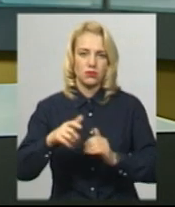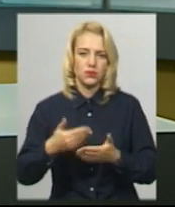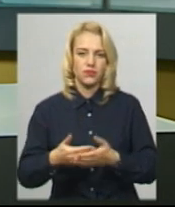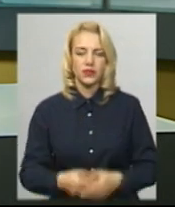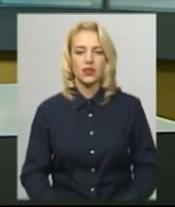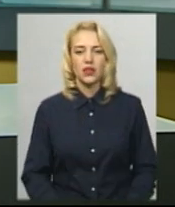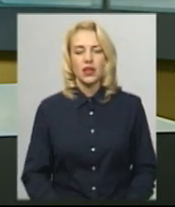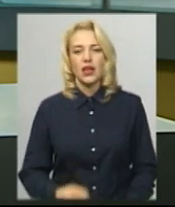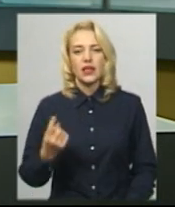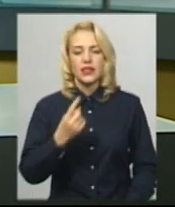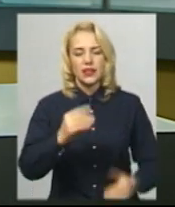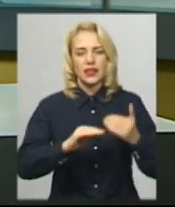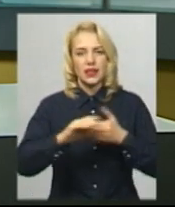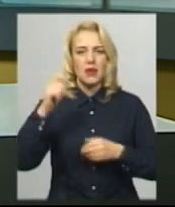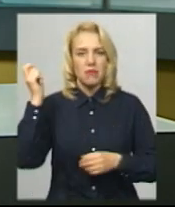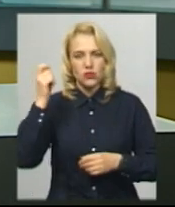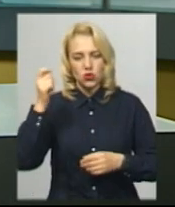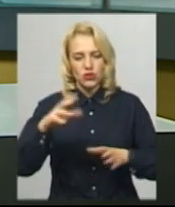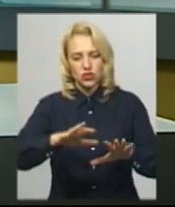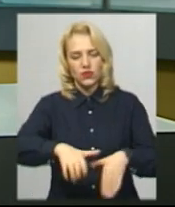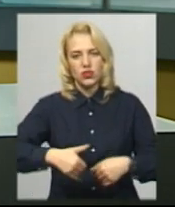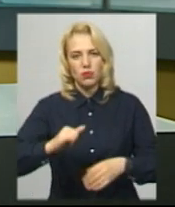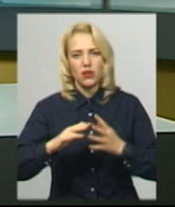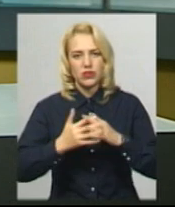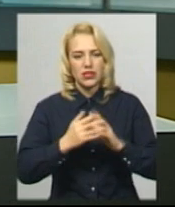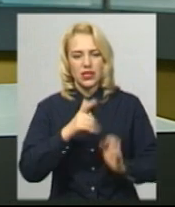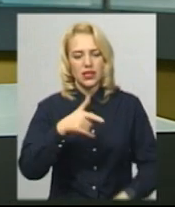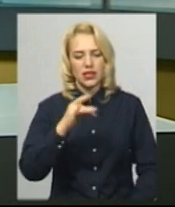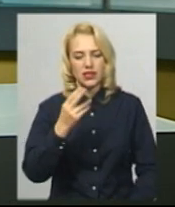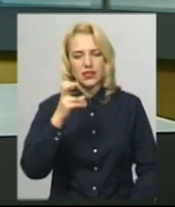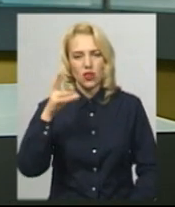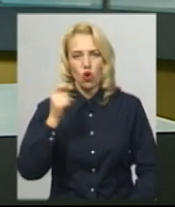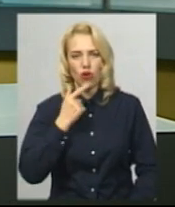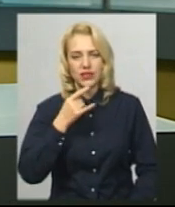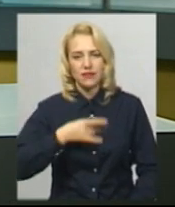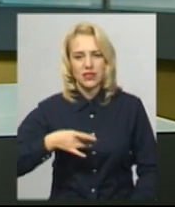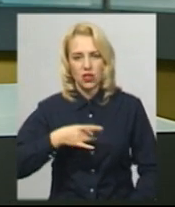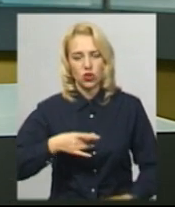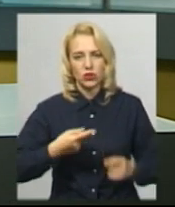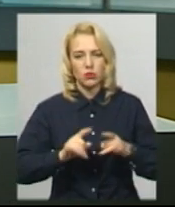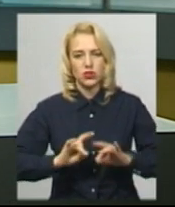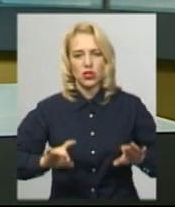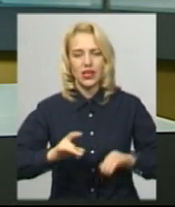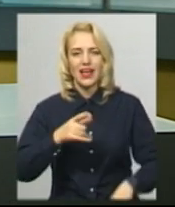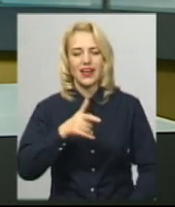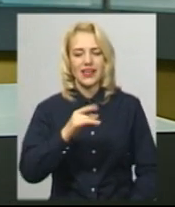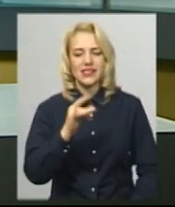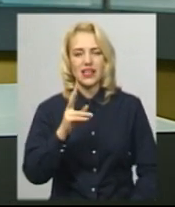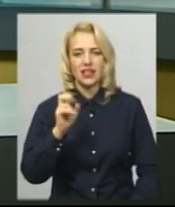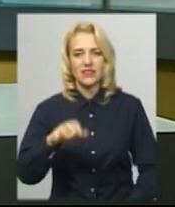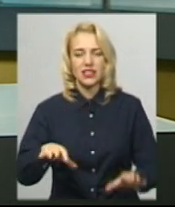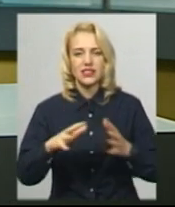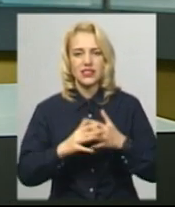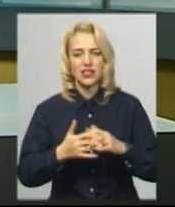Єдине пасовище відібрали в місцевої громади села Гриценки Красилівського району. Про це розповів гриценківський сільський голова Леонід